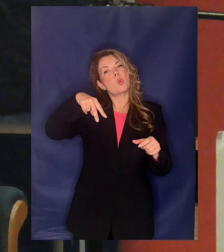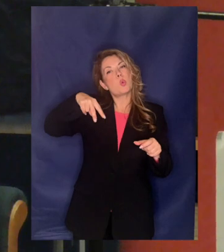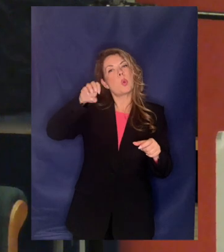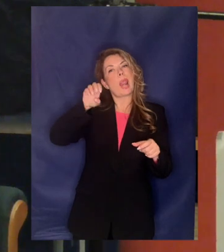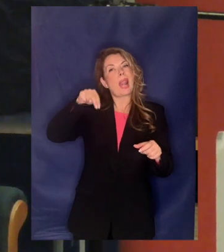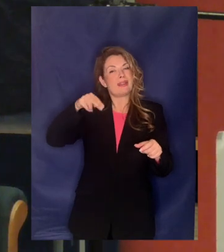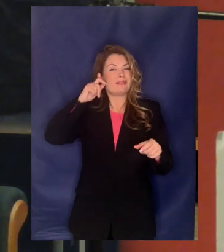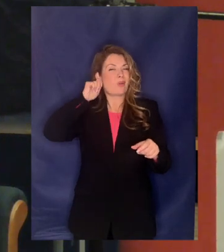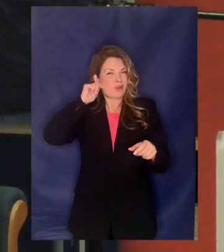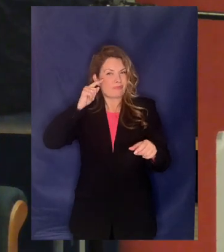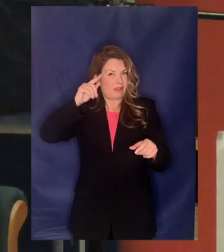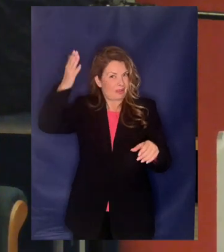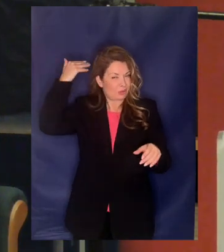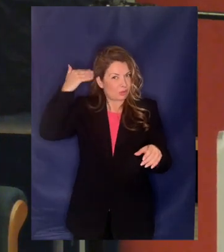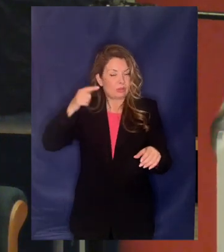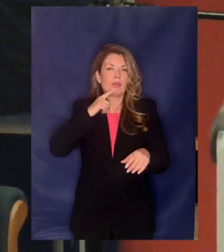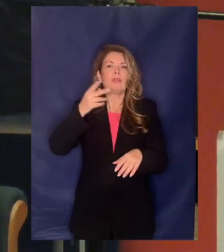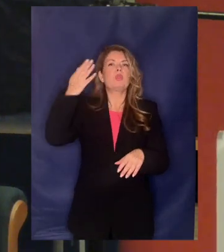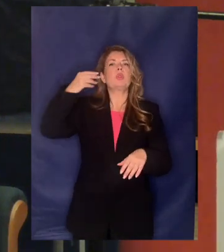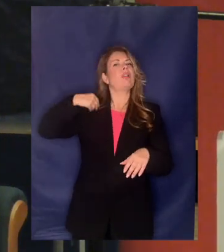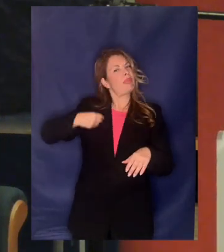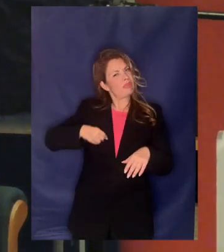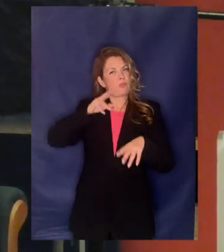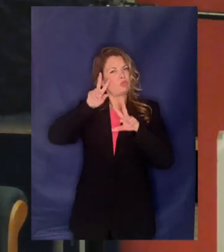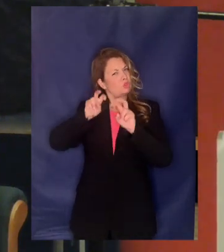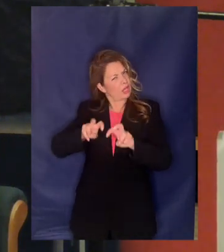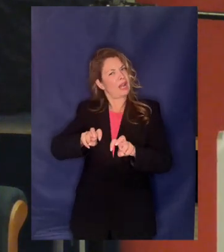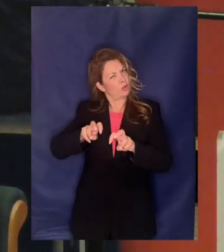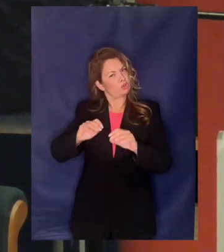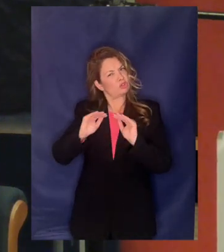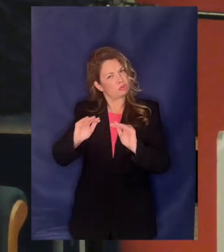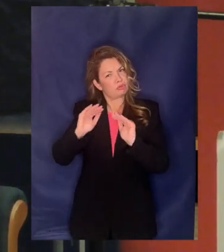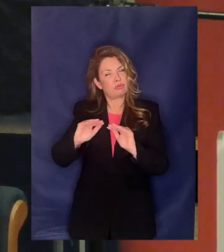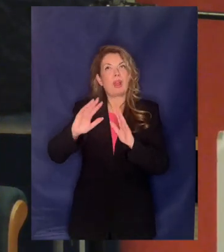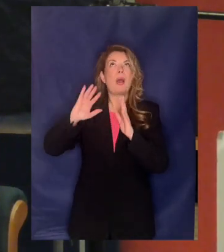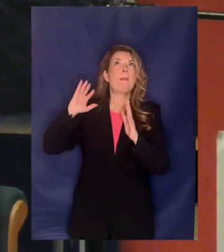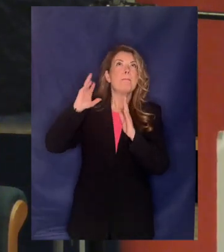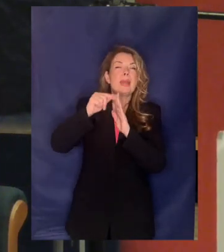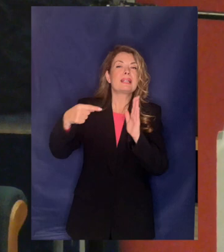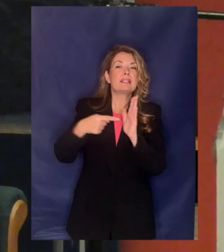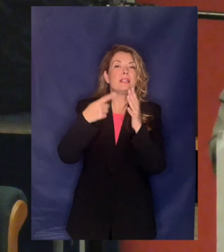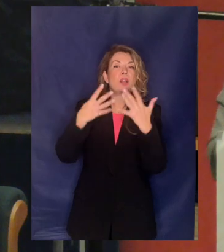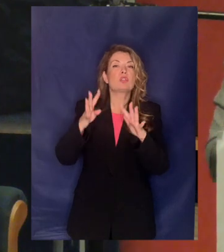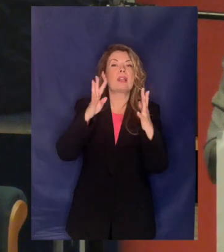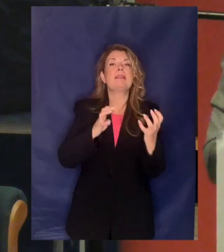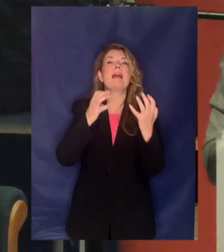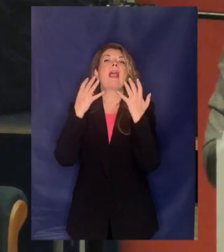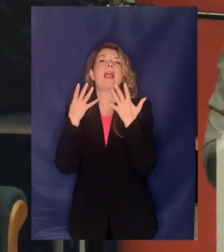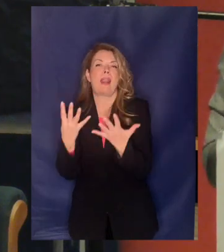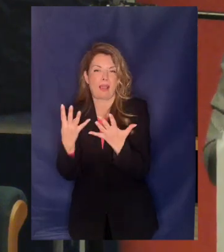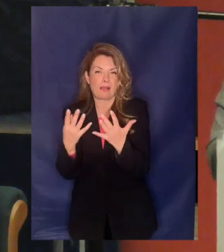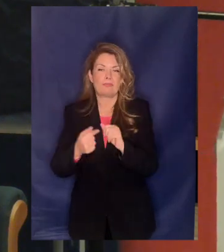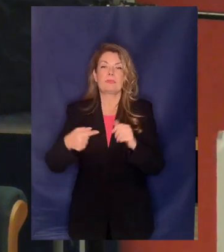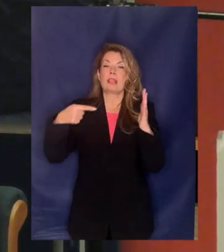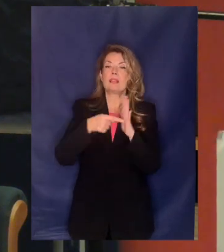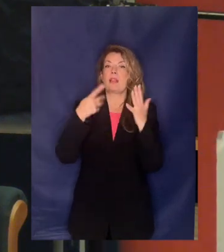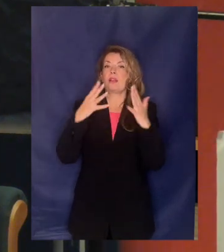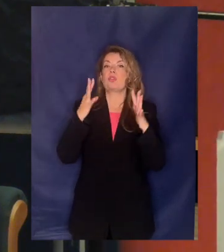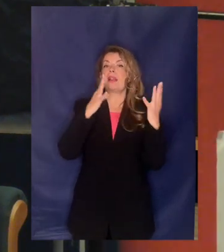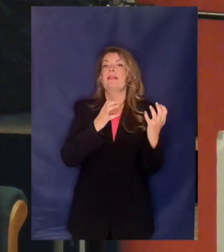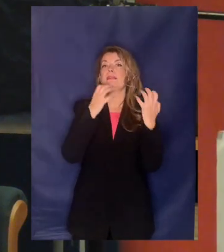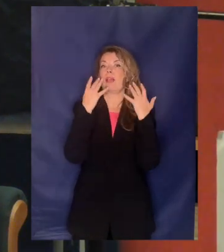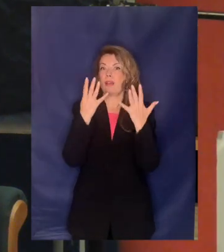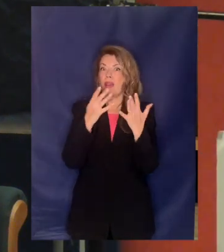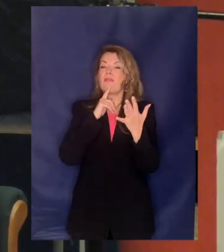παρέμεινε υπό δημόσιο έλεγχο ως το 1999 το 1999 η